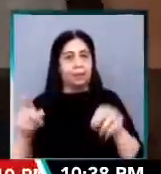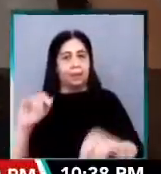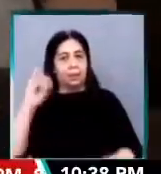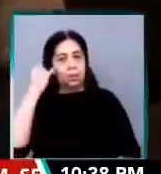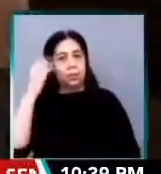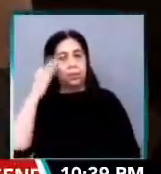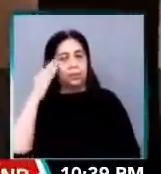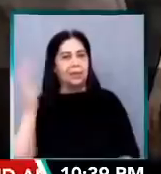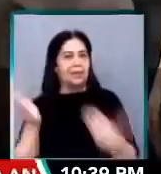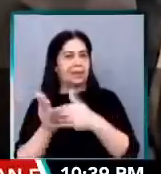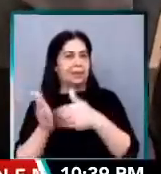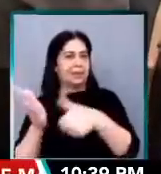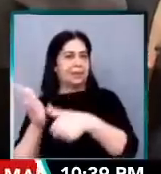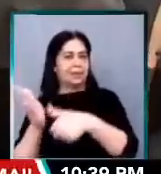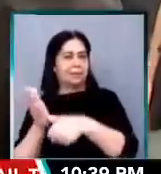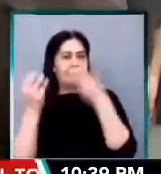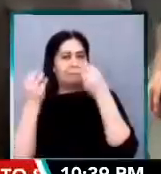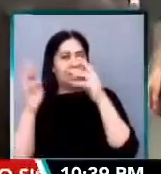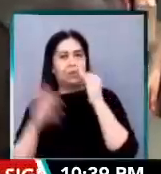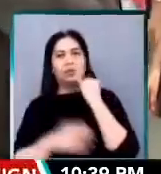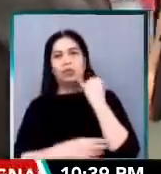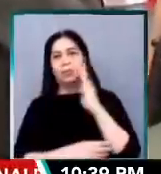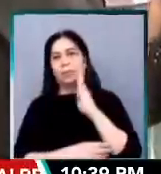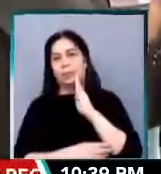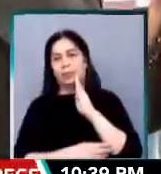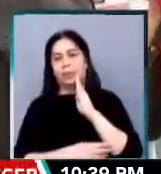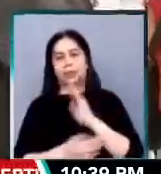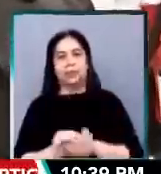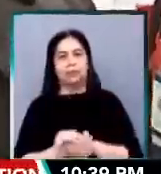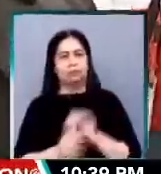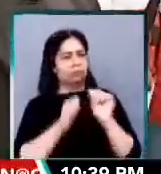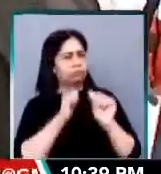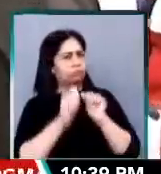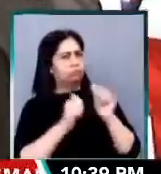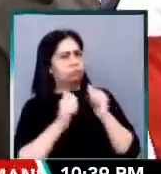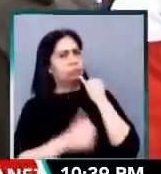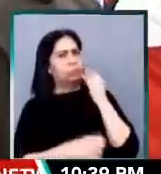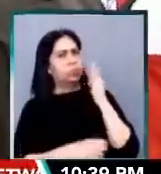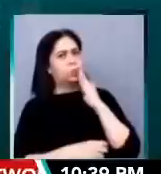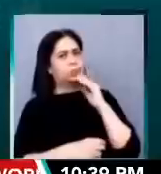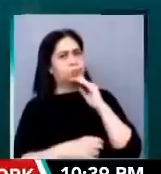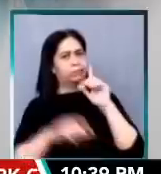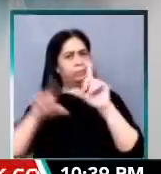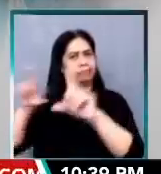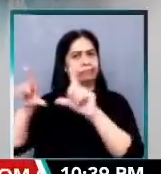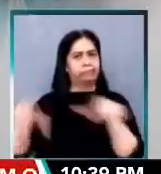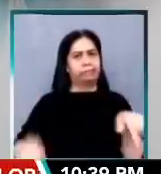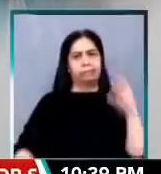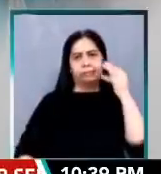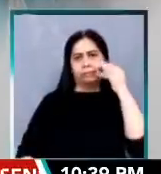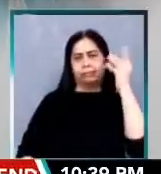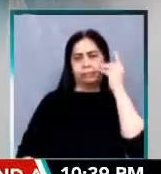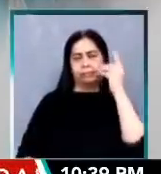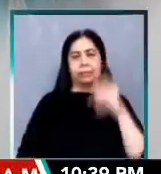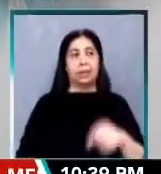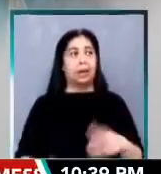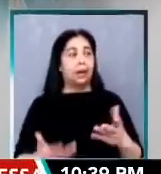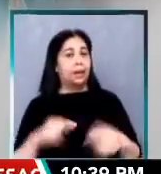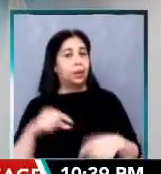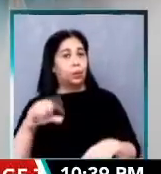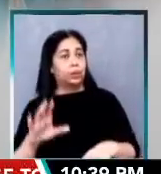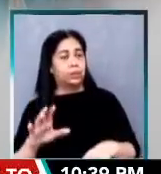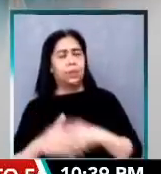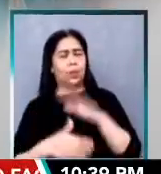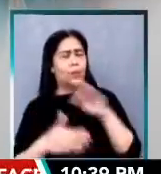si Mayor Joy Belmonte. Itinanggi ni Belmonte ang paratang ni Defensor. dito sa Quezon City lahat ay welcome.